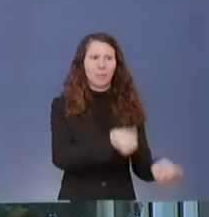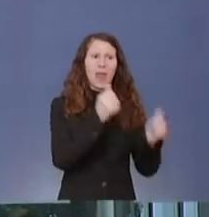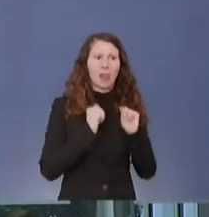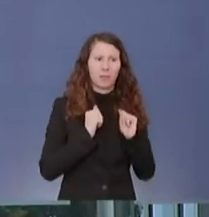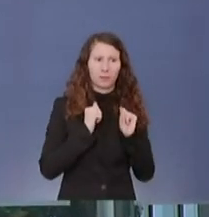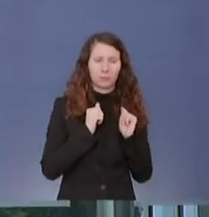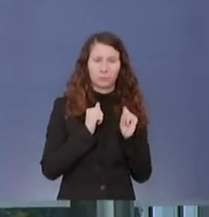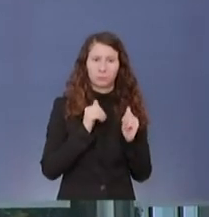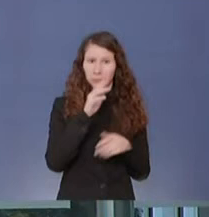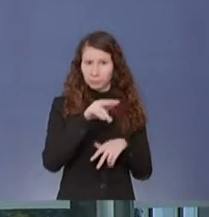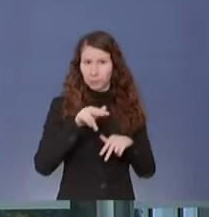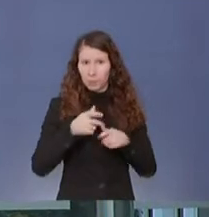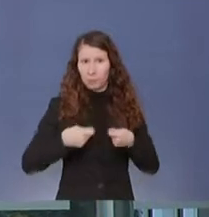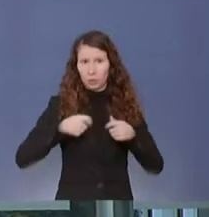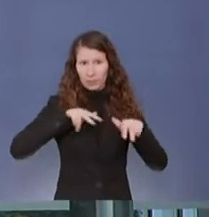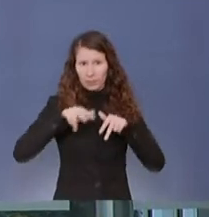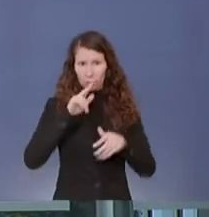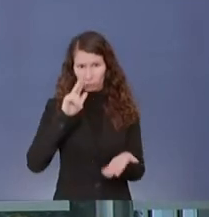gedenken Sie darauf zu reagieren?